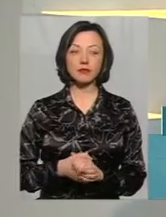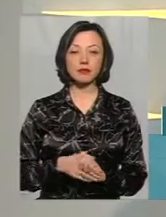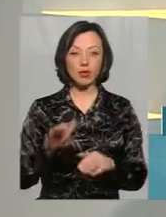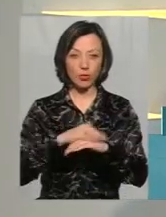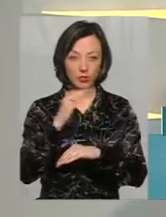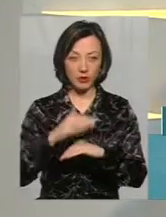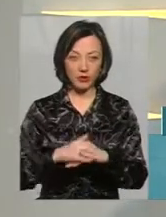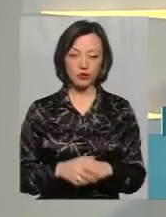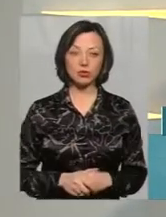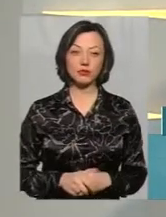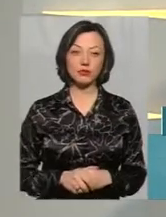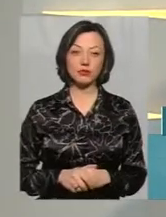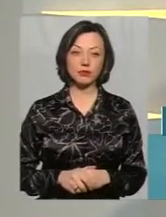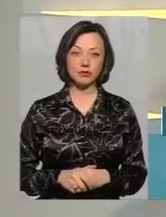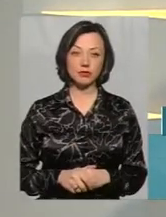Добрий вечір.